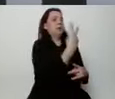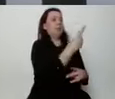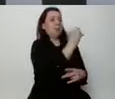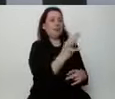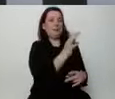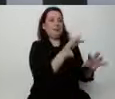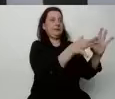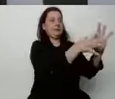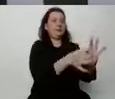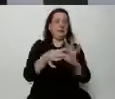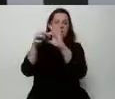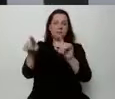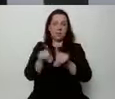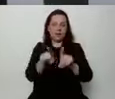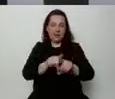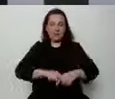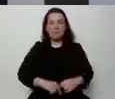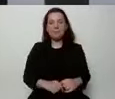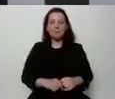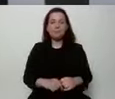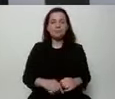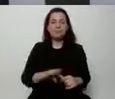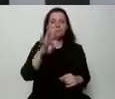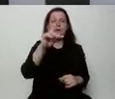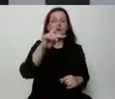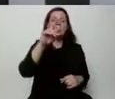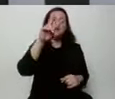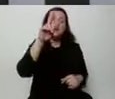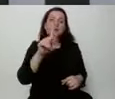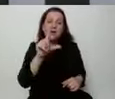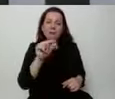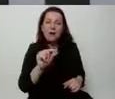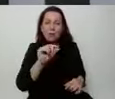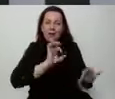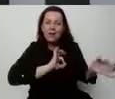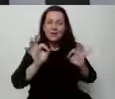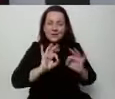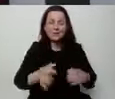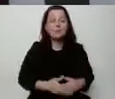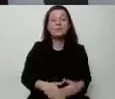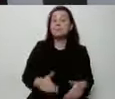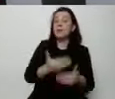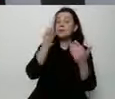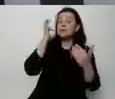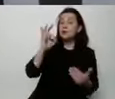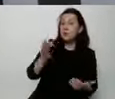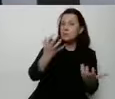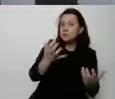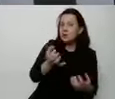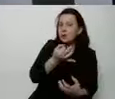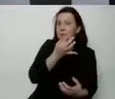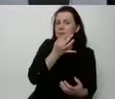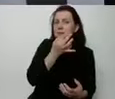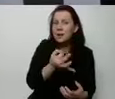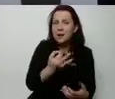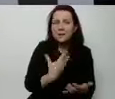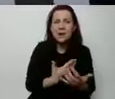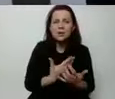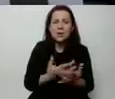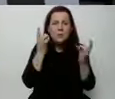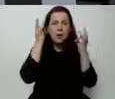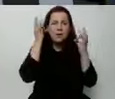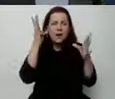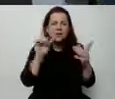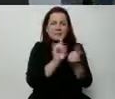to ostatnie pytanie? TV Pani po bardzo proszę. Dzień dobry Panie Prezydencie. Chciałam zapytać, dlaczego poranne spotkanie w Bodzanowie zostało